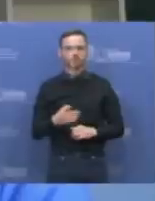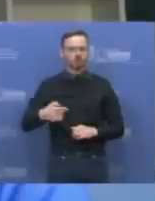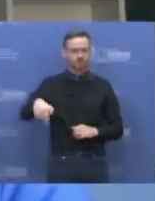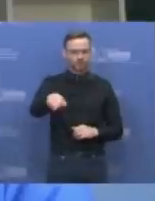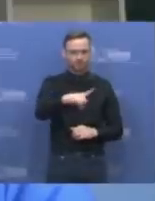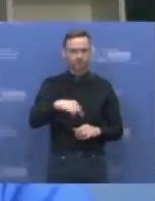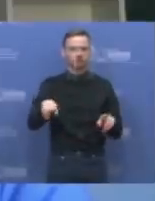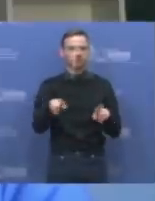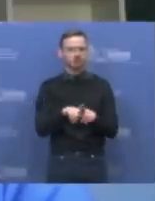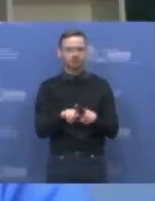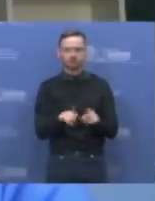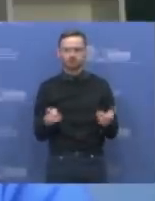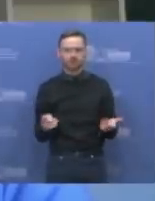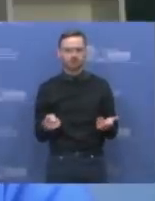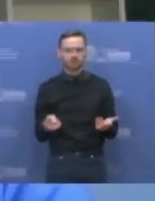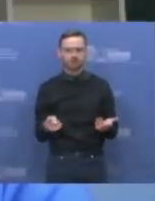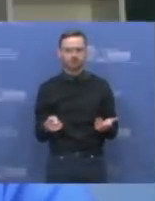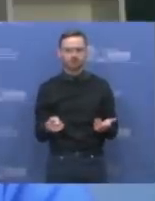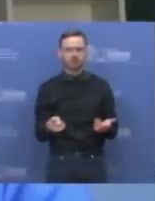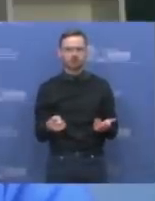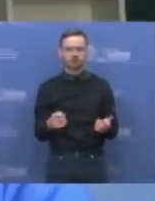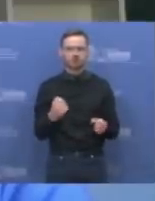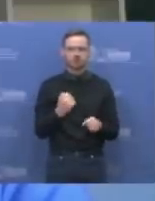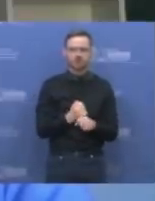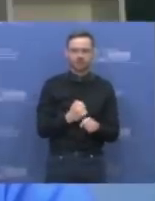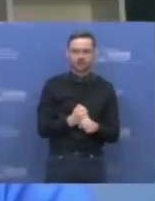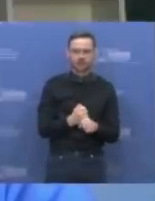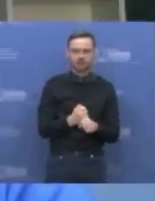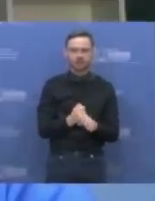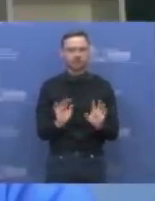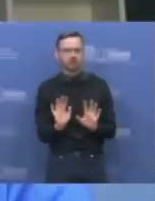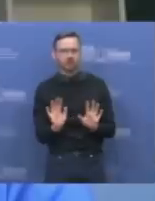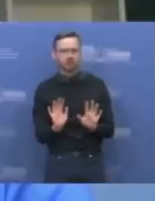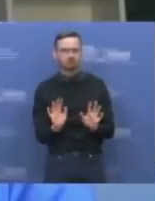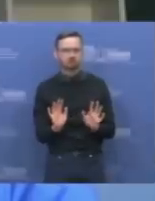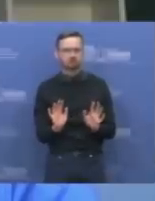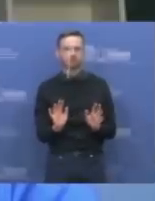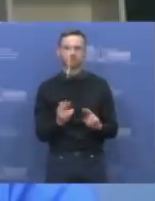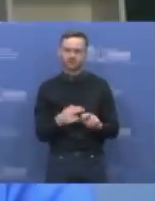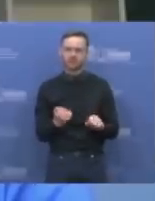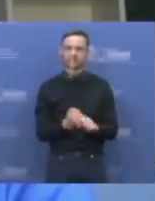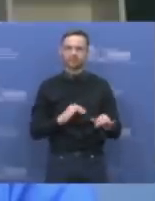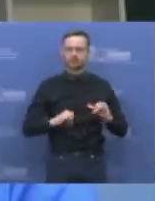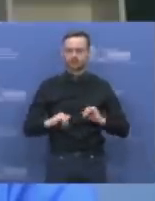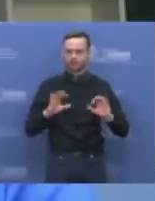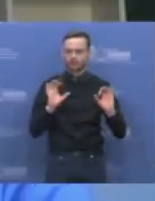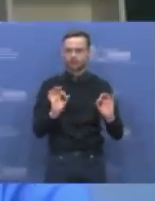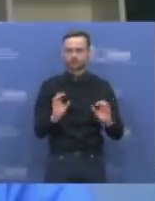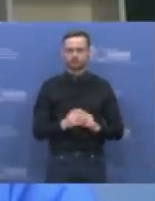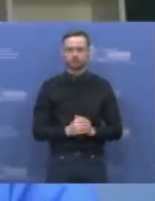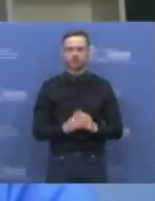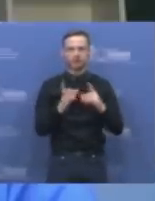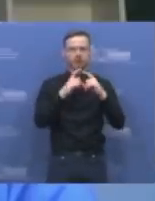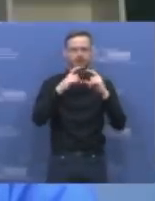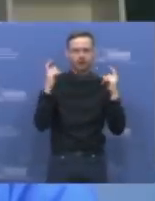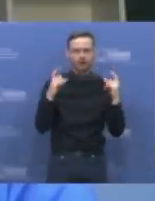susidurti su to gamlindišku būti ar nebūti klausimu anksčiau laiko. Todėl galbūt ir kaukės,